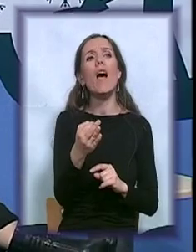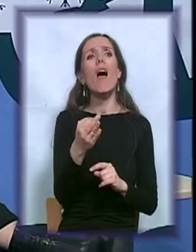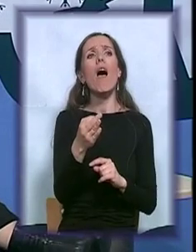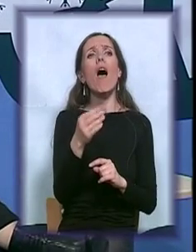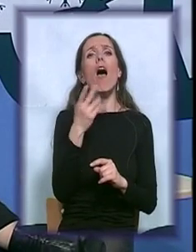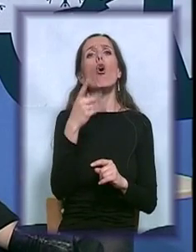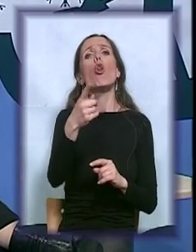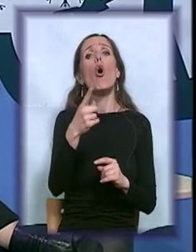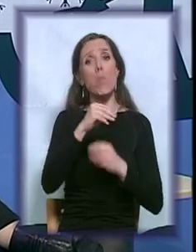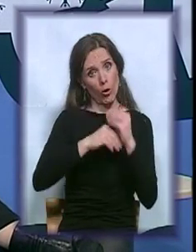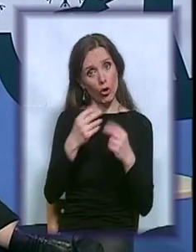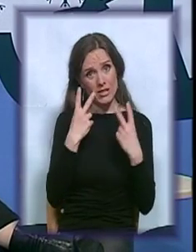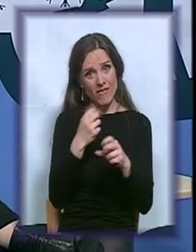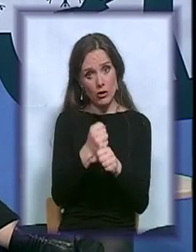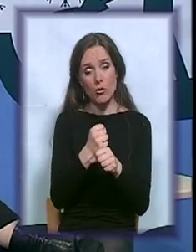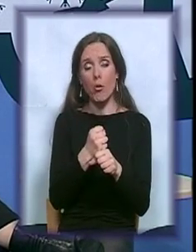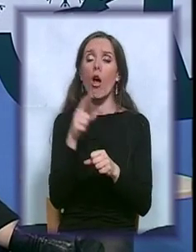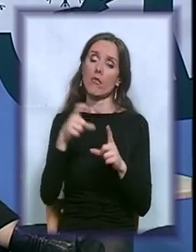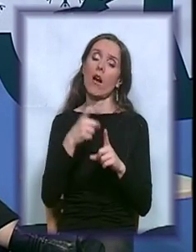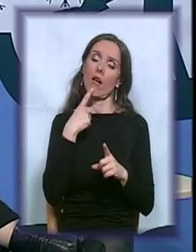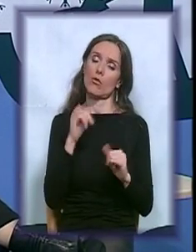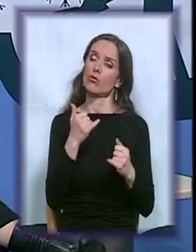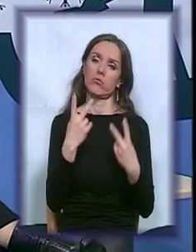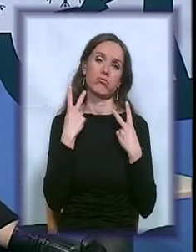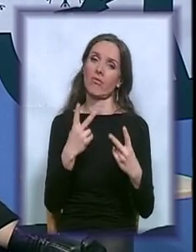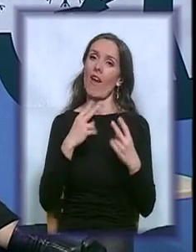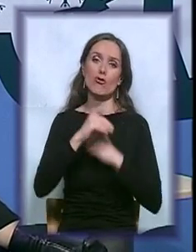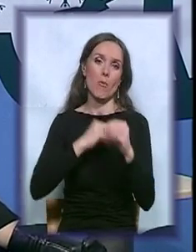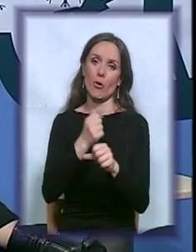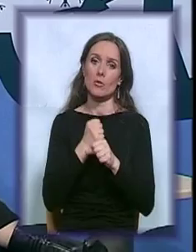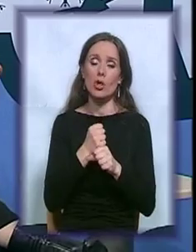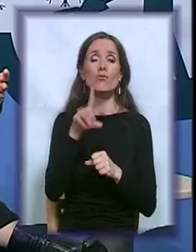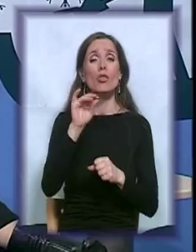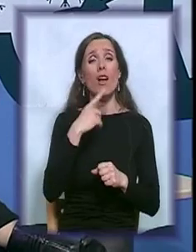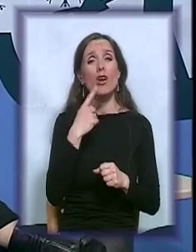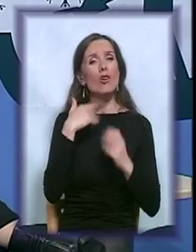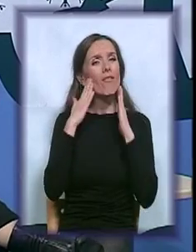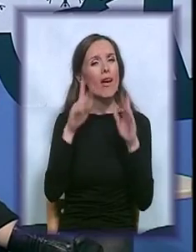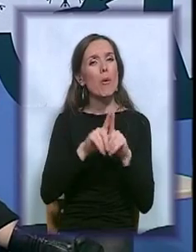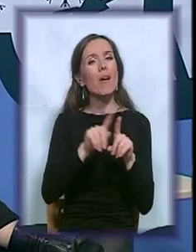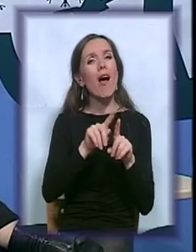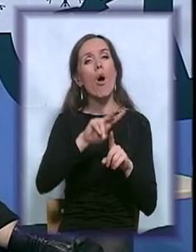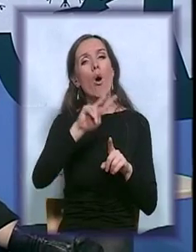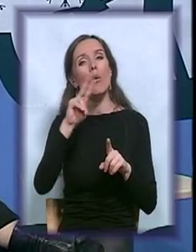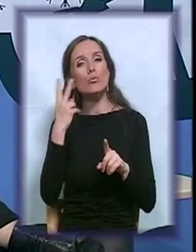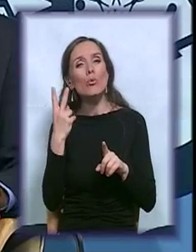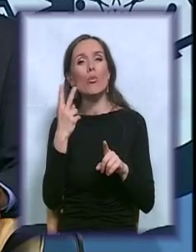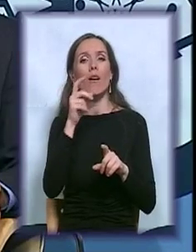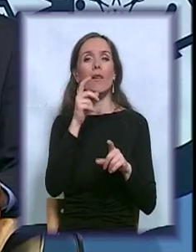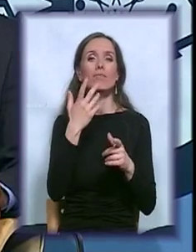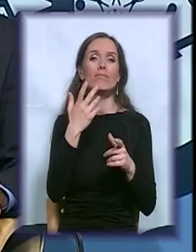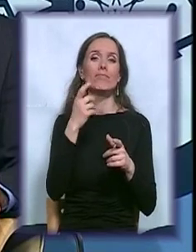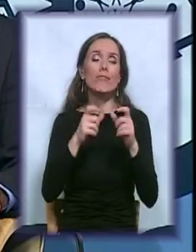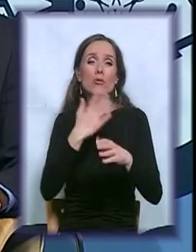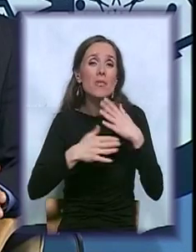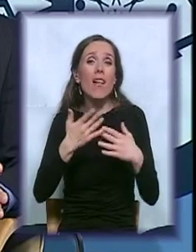Pa naravno da porodica znači puno. Jer verujem da ima i slučajeva, kao i u ostalim, da nema ponekad podrška...